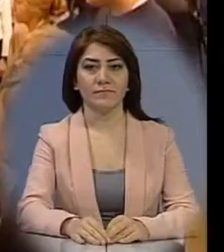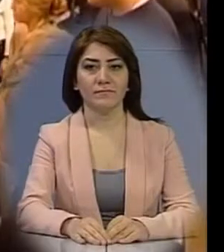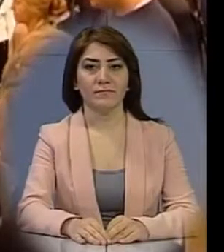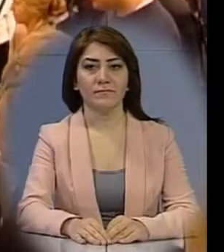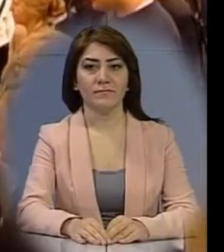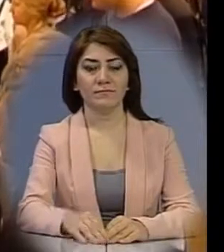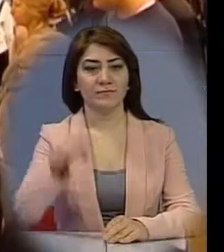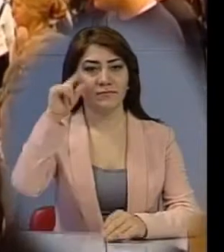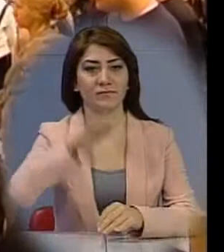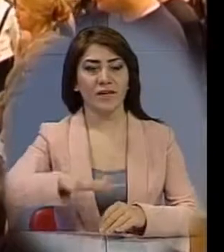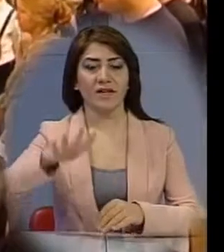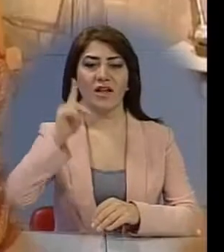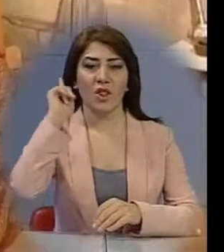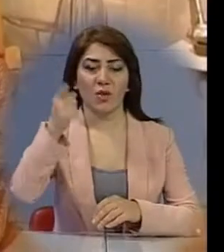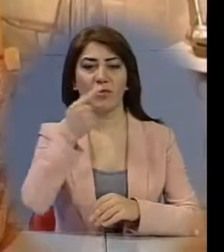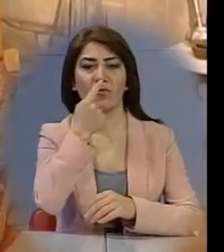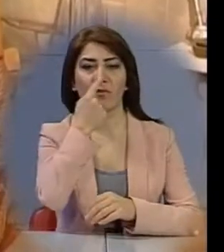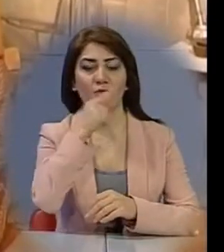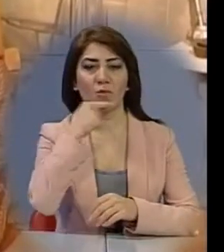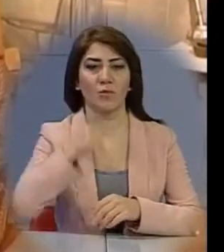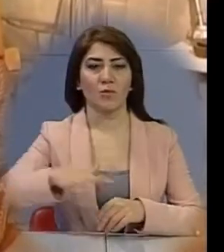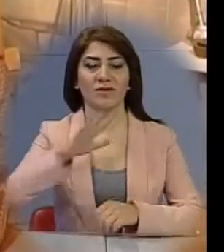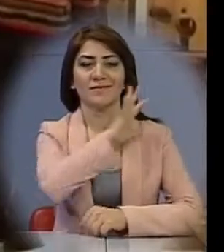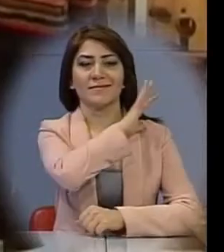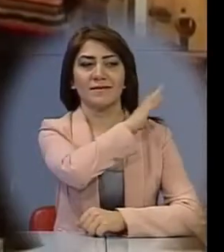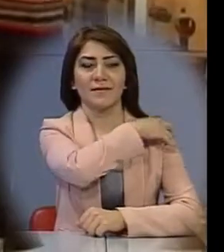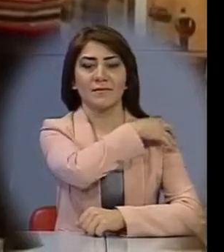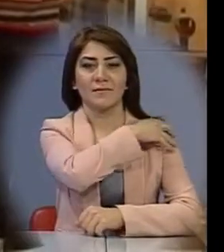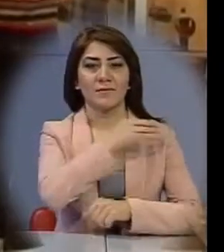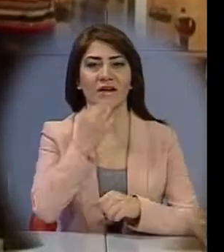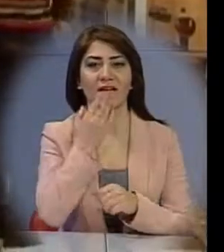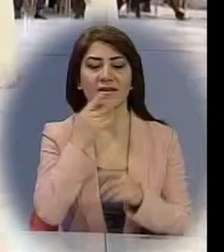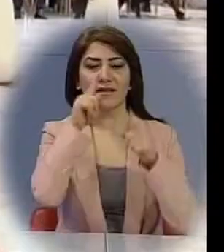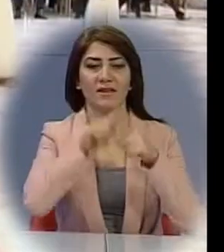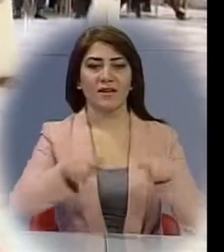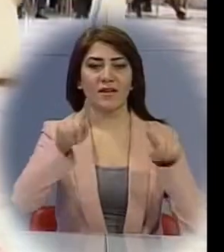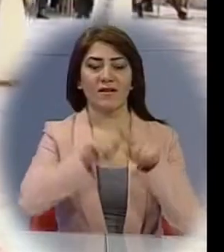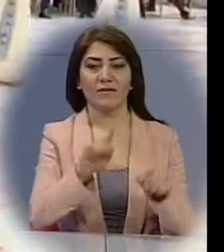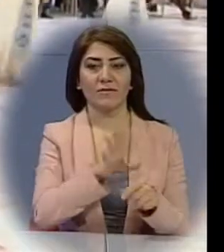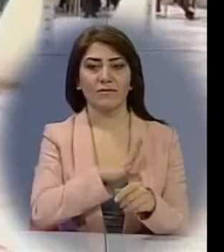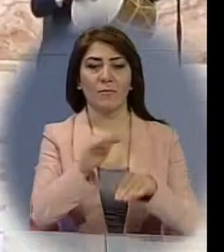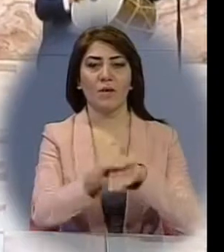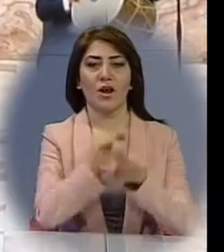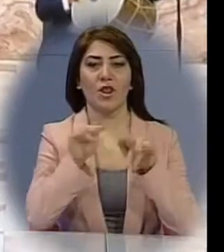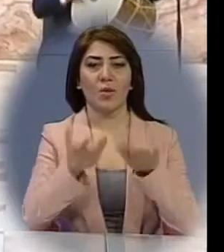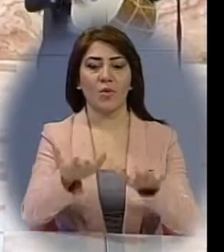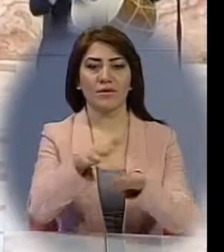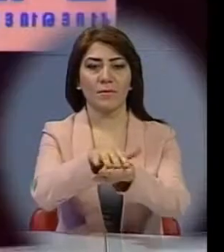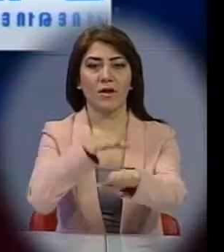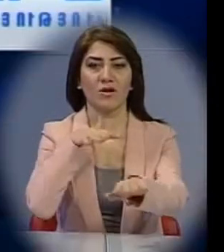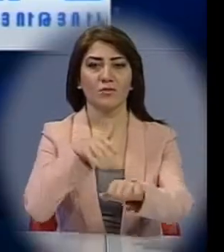Հայաստան հերու և Մոտիկ Հուսաստանի հյուսիսային մայրակաղակի ազգագրական թանգարանում անցկացվել է բարեկործական